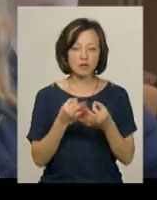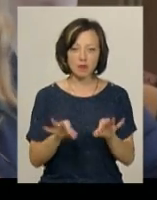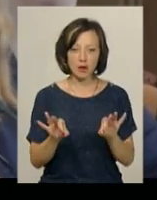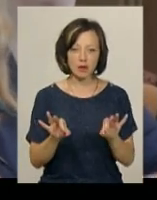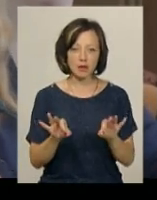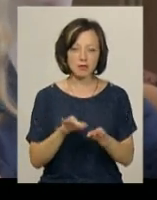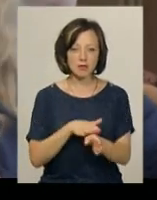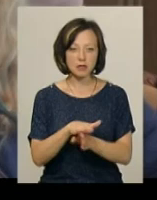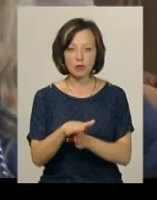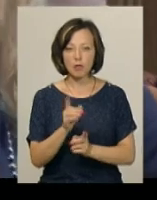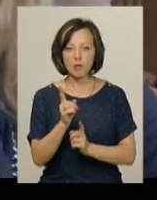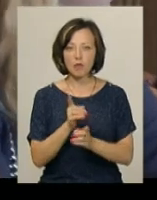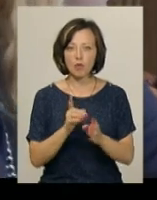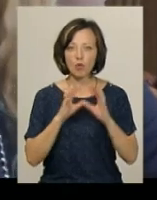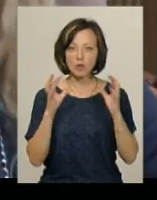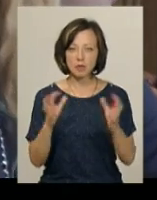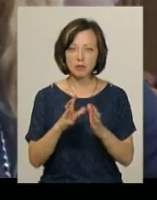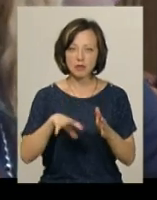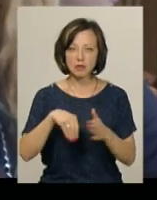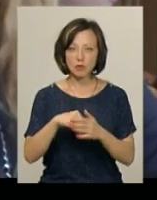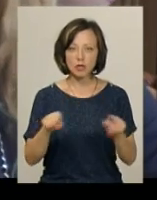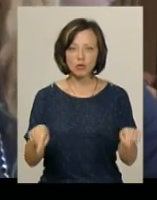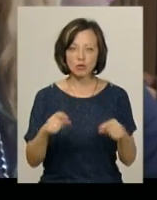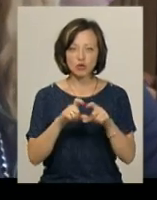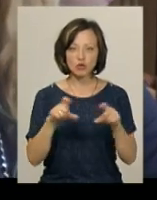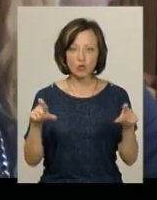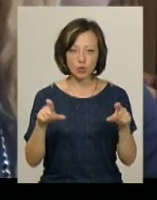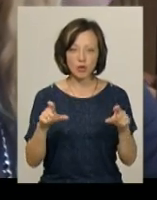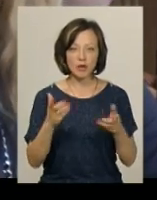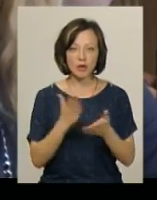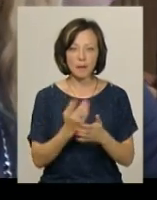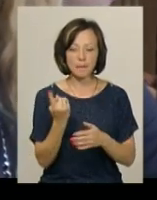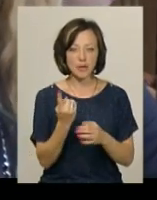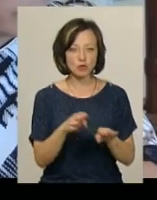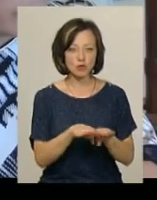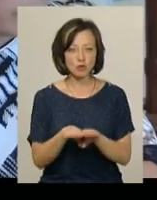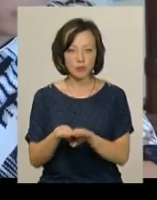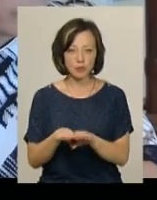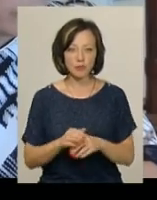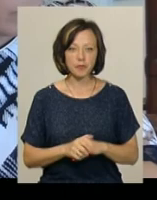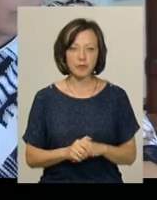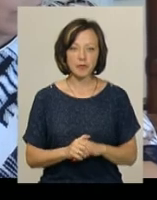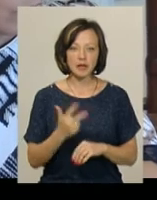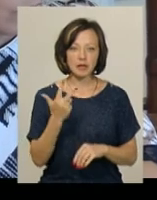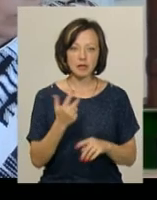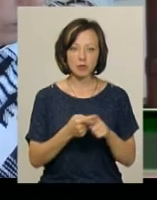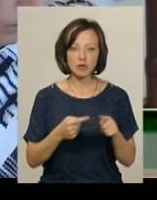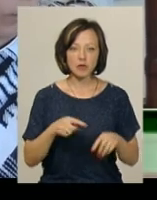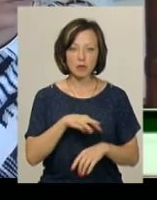здійснювати повне утримання за рахунок засновника школу, у якій є перший ступень. 3,5 млн